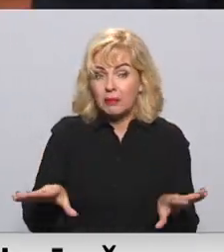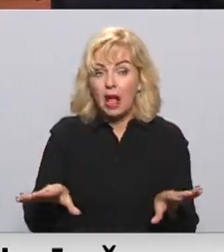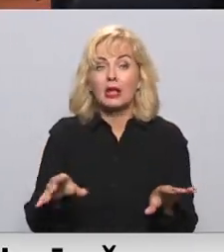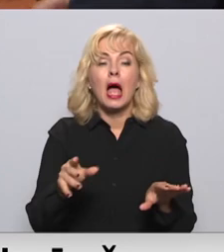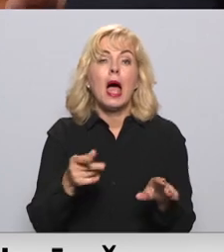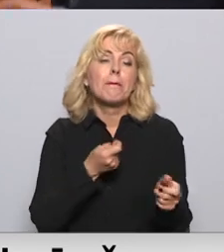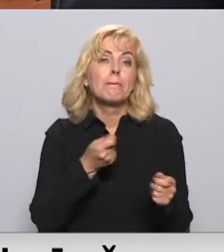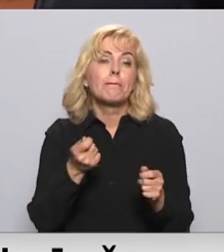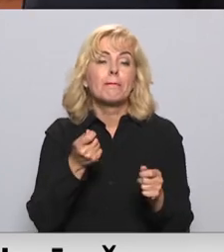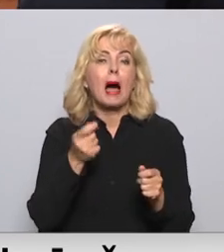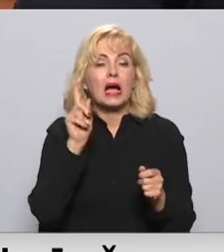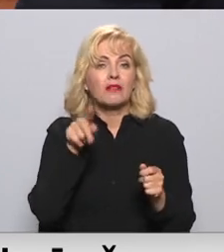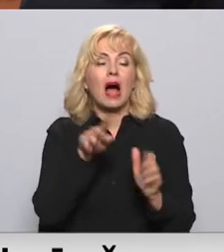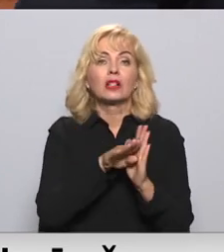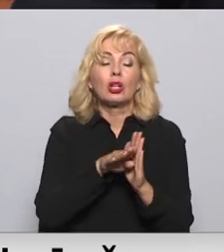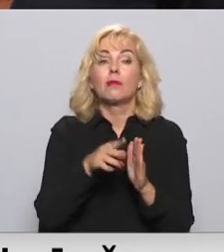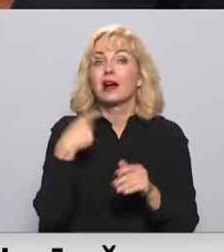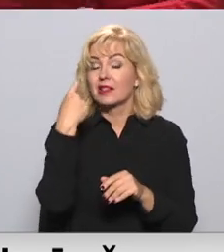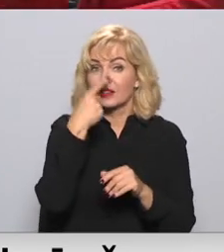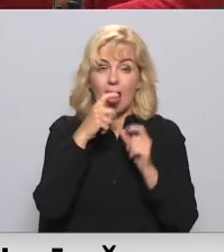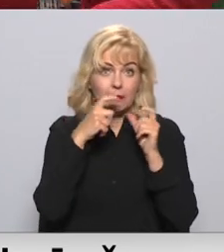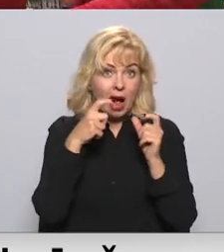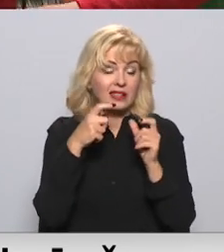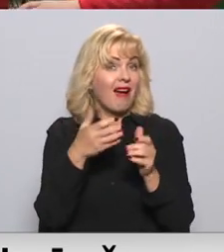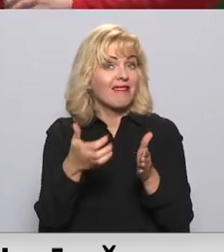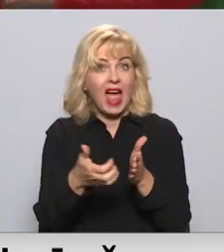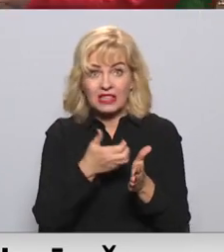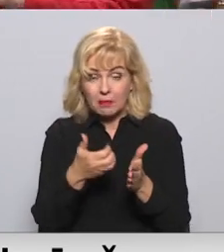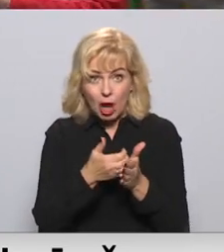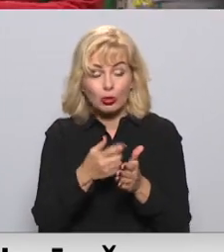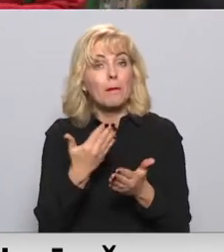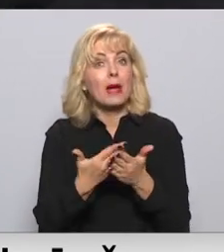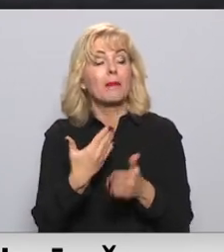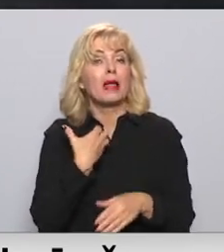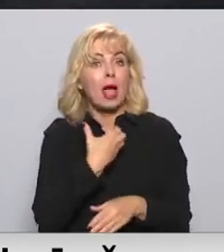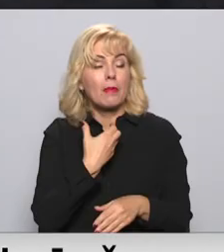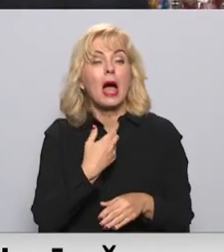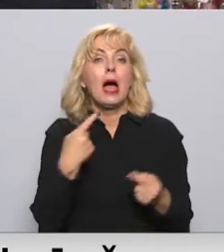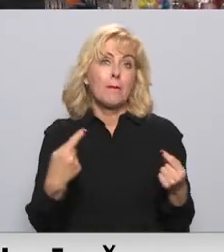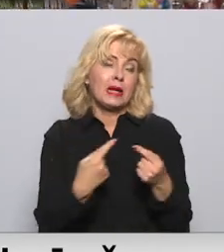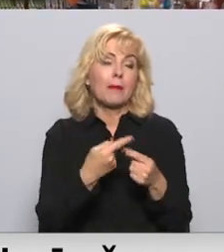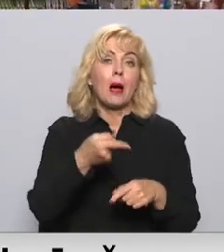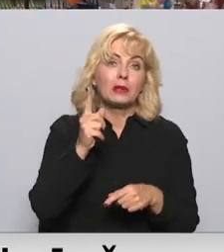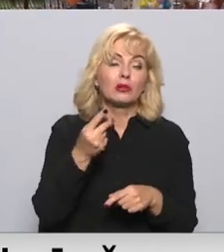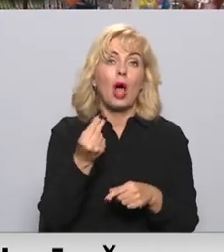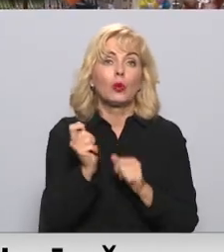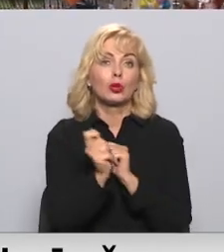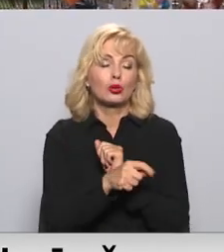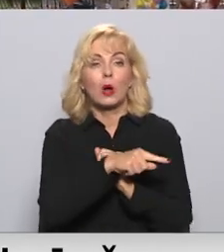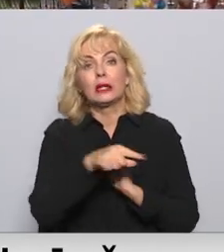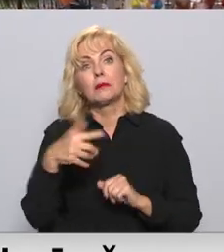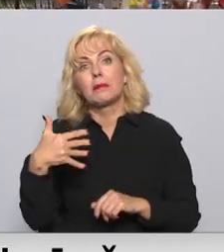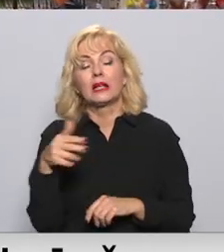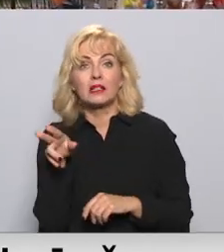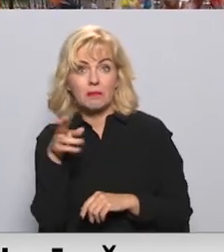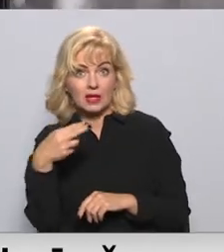likumu, par sejas masku nelietošanu tur, kur tas ir nepieciešams, piemēro brīdinājumu vai naudas sodu līdz 50 eiro.